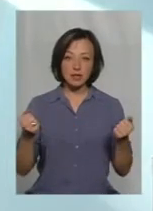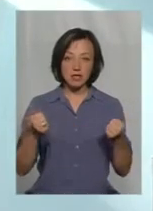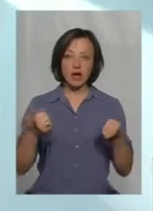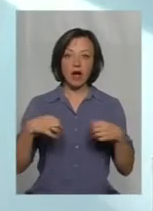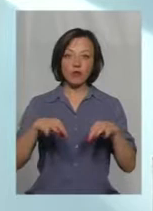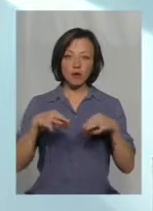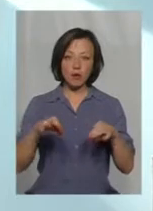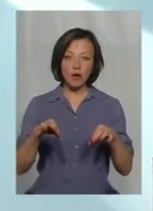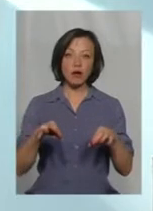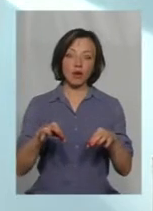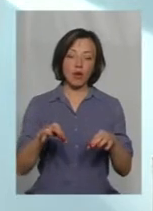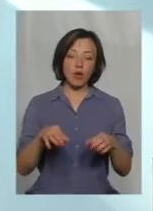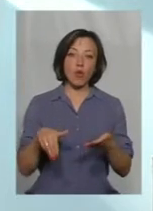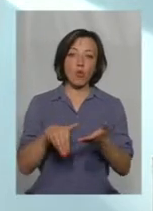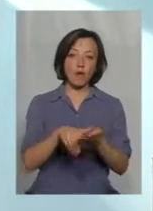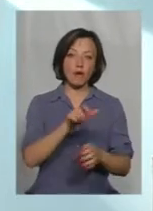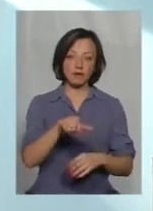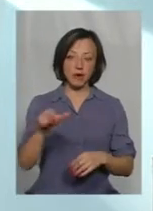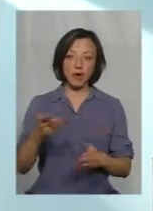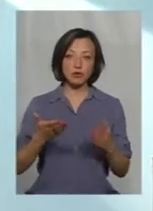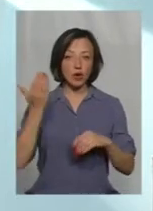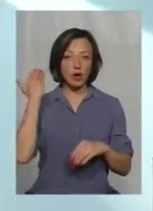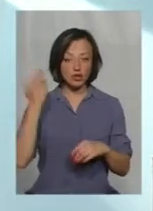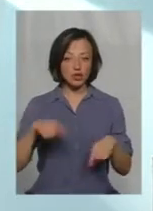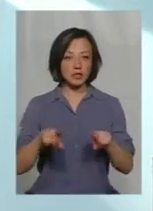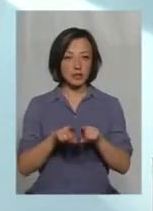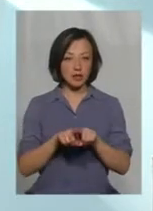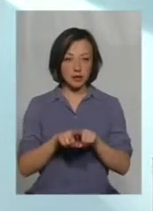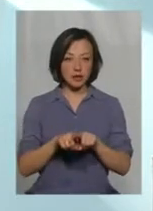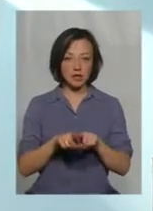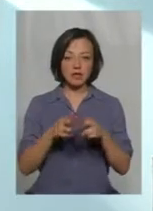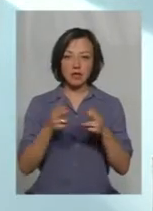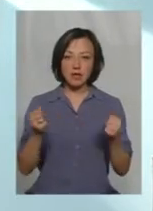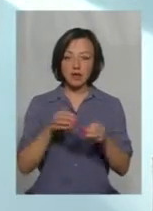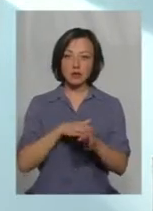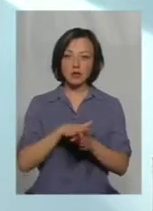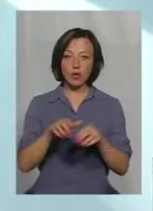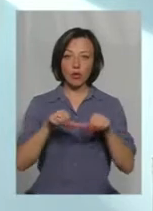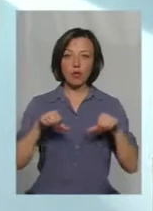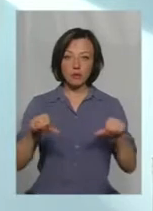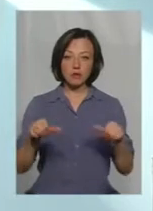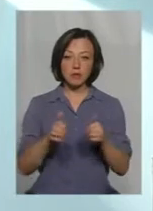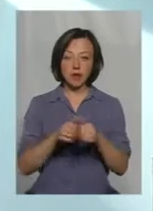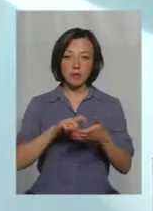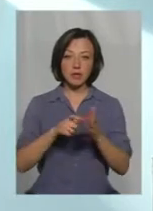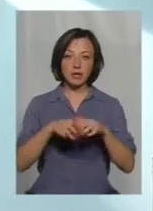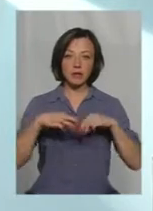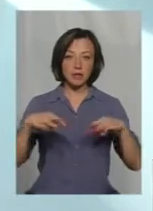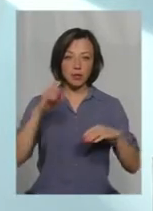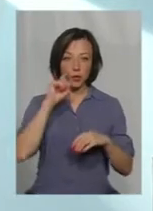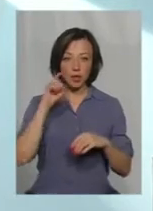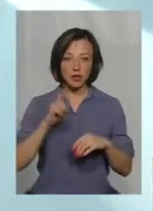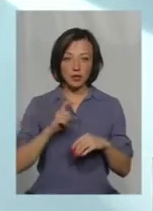гуманітарний. От якраз сьогодні було застояння такої комісії. Якщо раніше такі визнання здіювалася комісія при Кабінеті міністрів України,